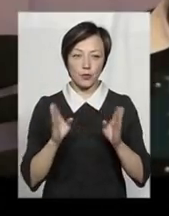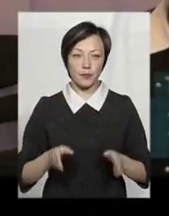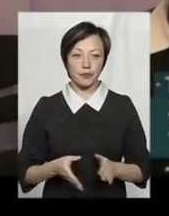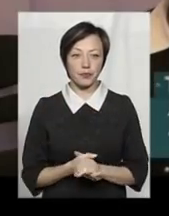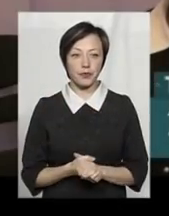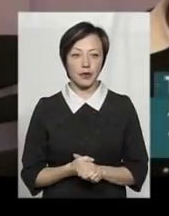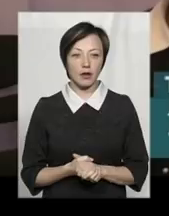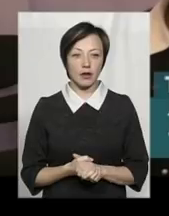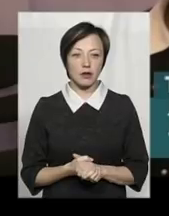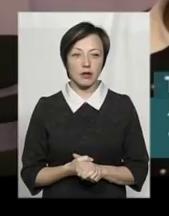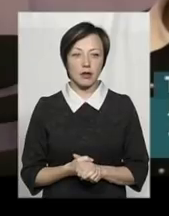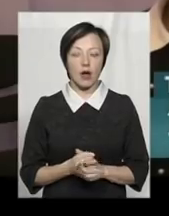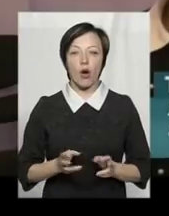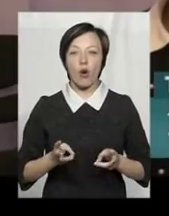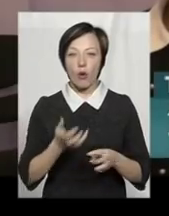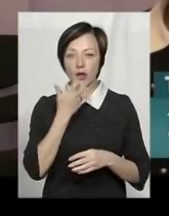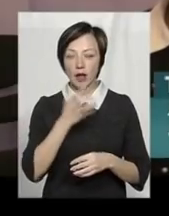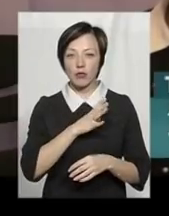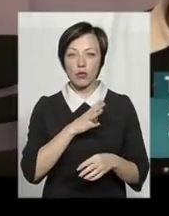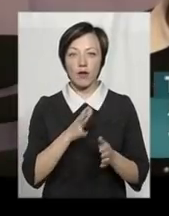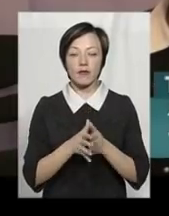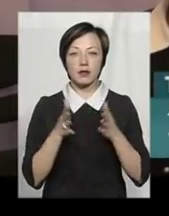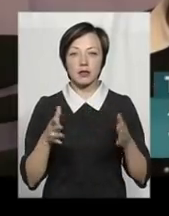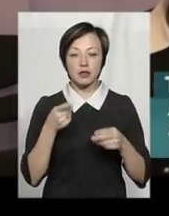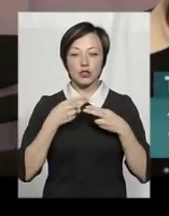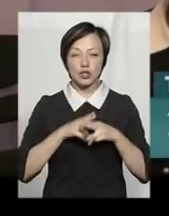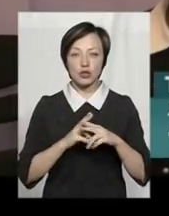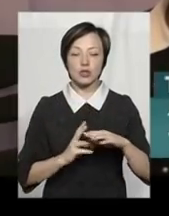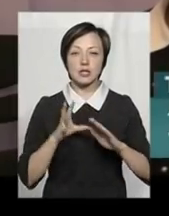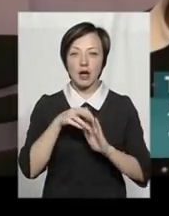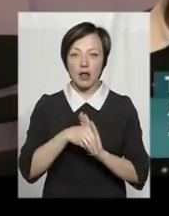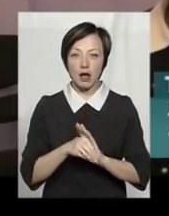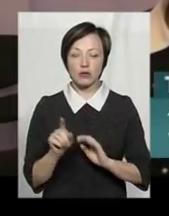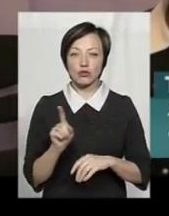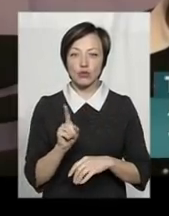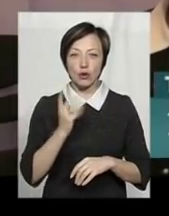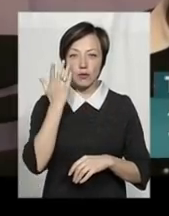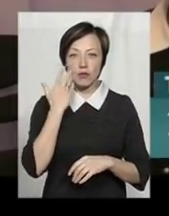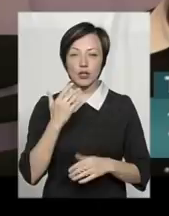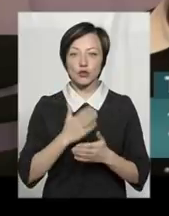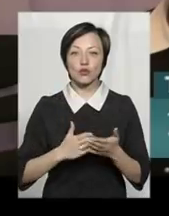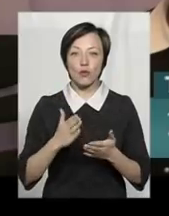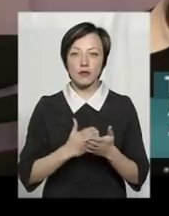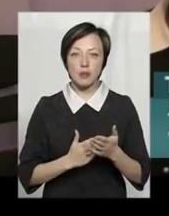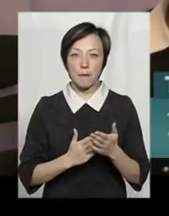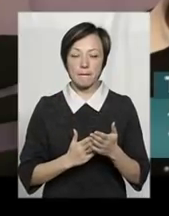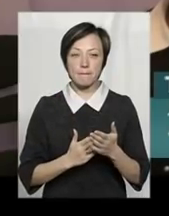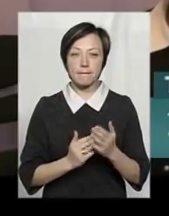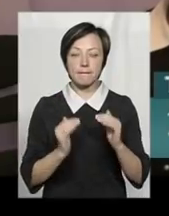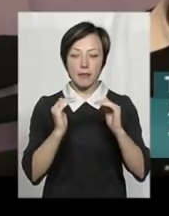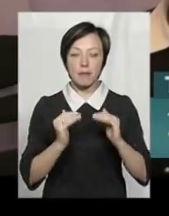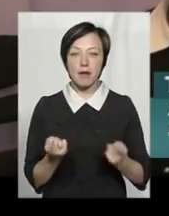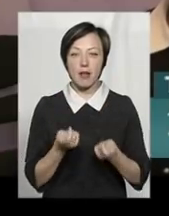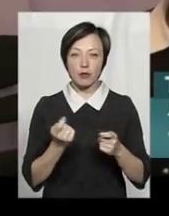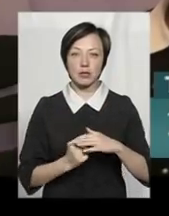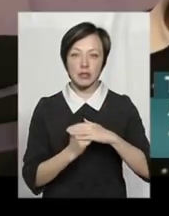досить велика, тому що там технічно закладено, що при зовсім маленькому тиску